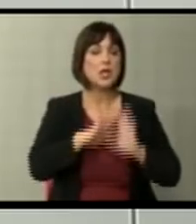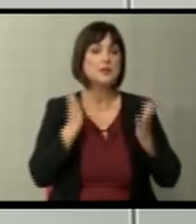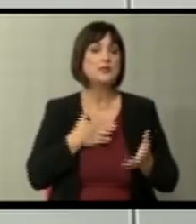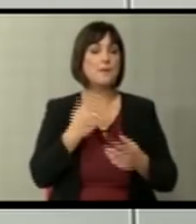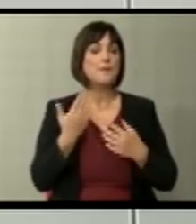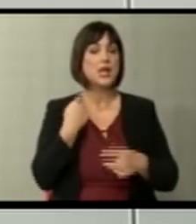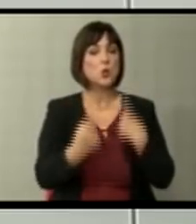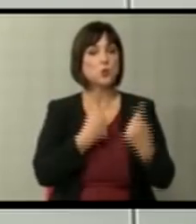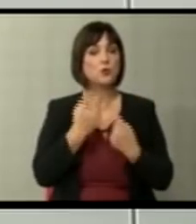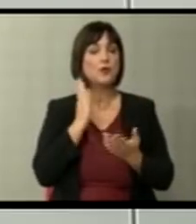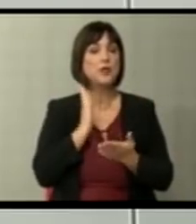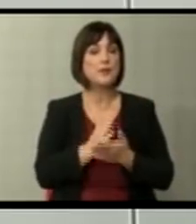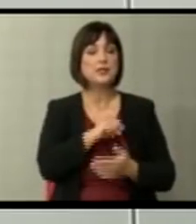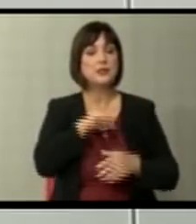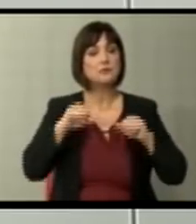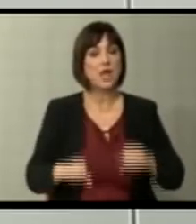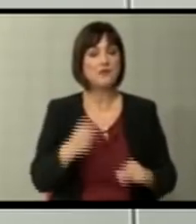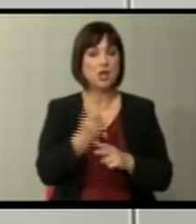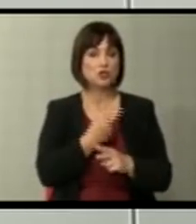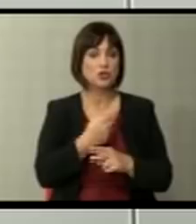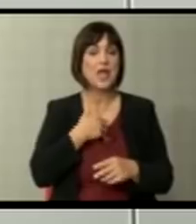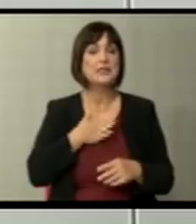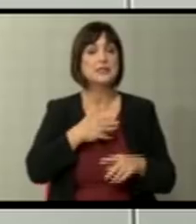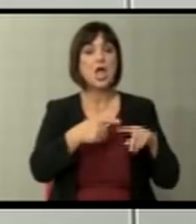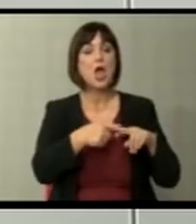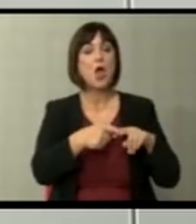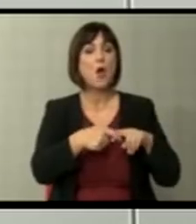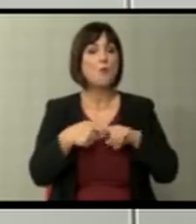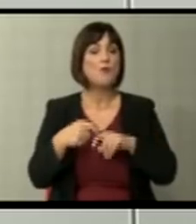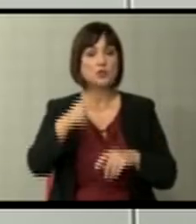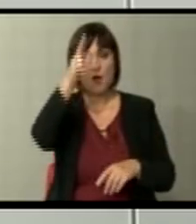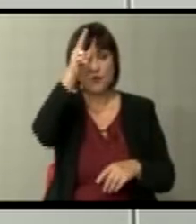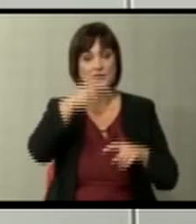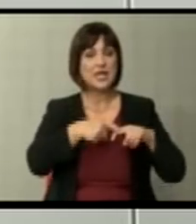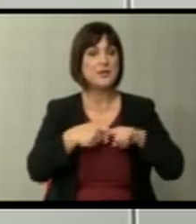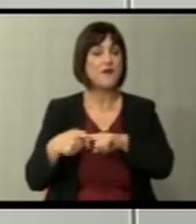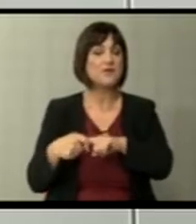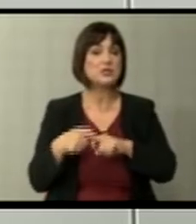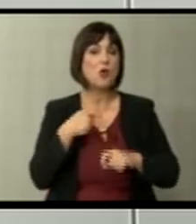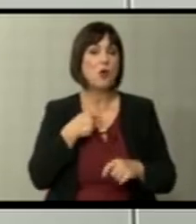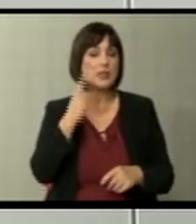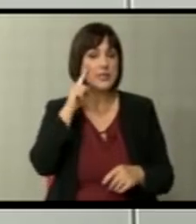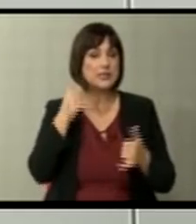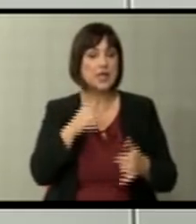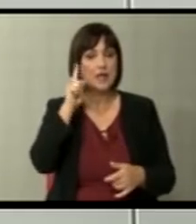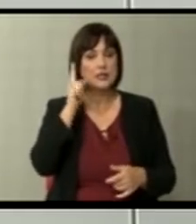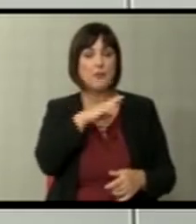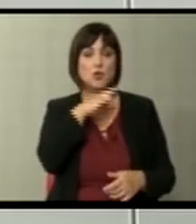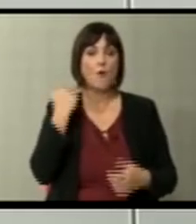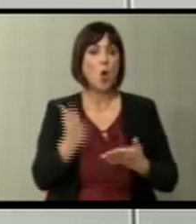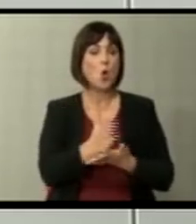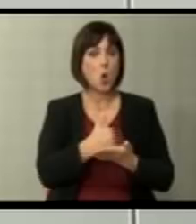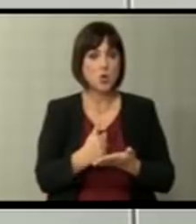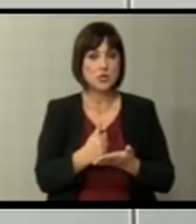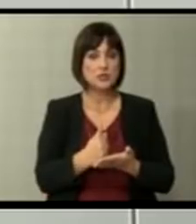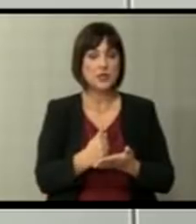предуслови да биде независна држава. Нас не поврзуваат со французите врски, кои сега не знам дали доволно ги користеме.